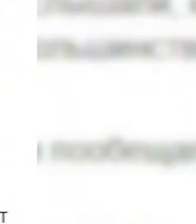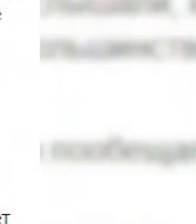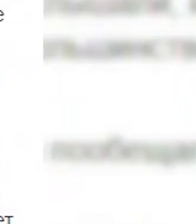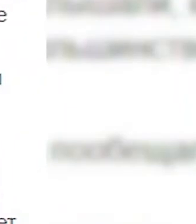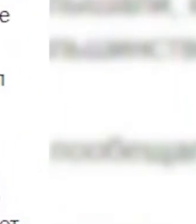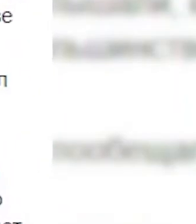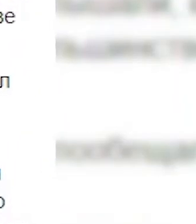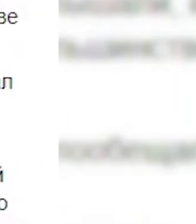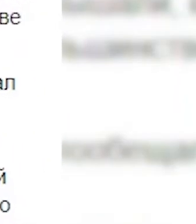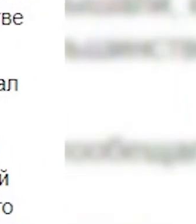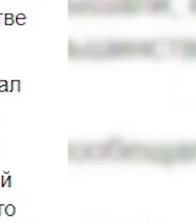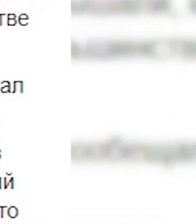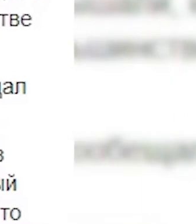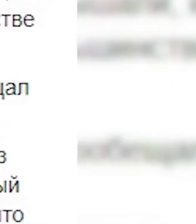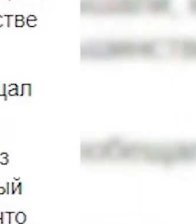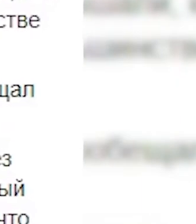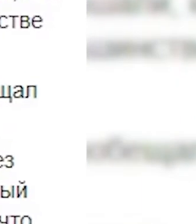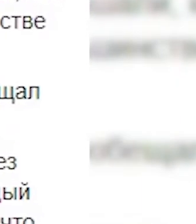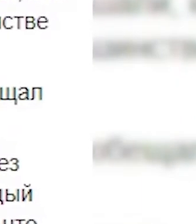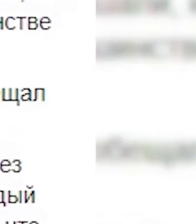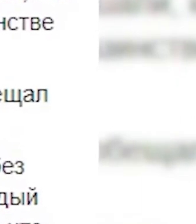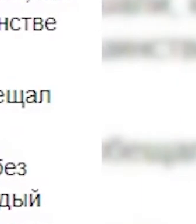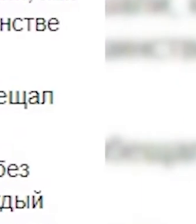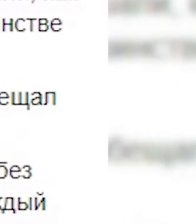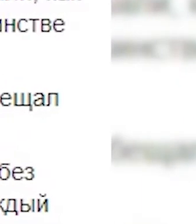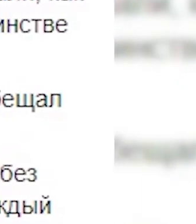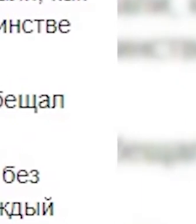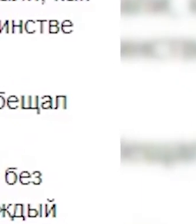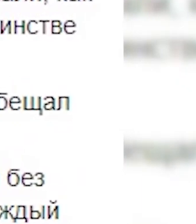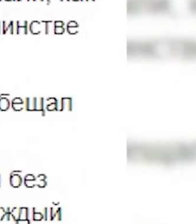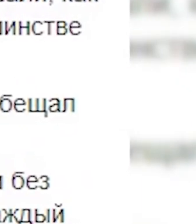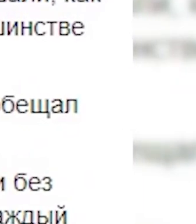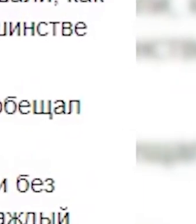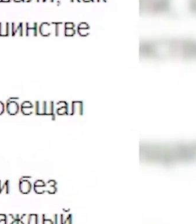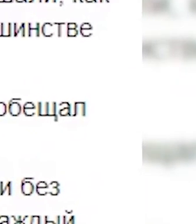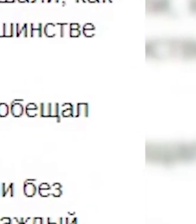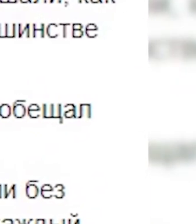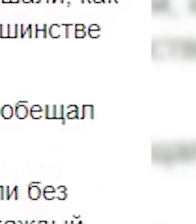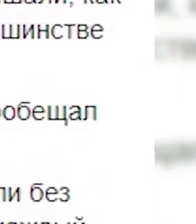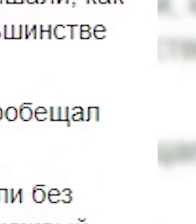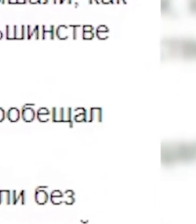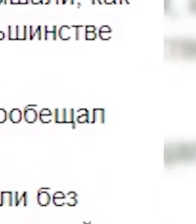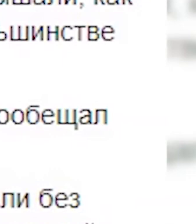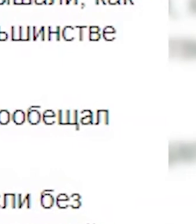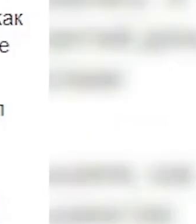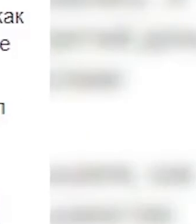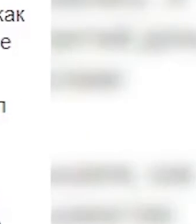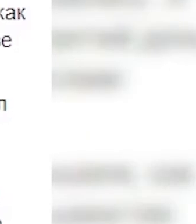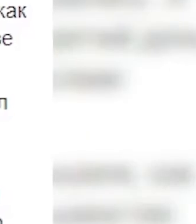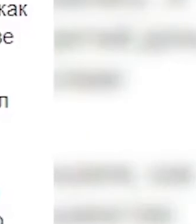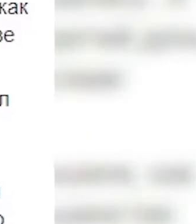9 січня дружина Кирила Ольга розмістила на фейсбуці пост, в якому повідомили, що хлопець захворів на синдром Гієна-Баре.